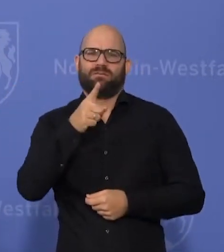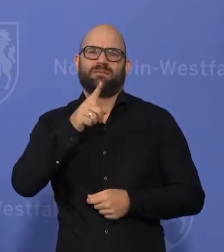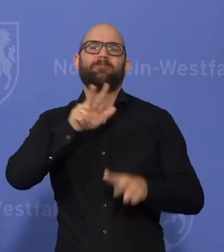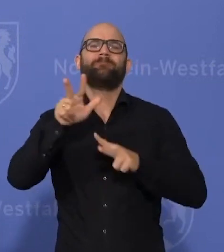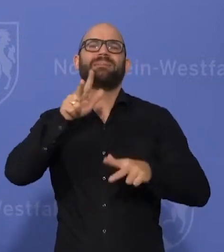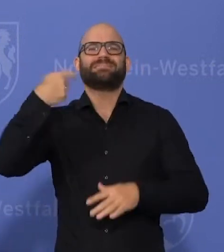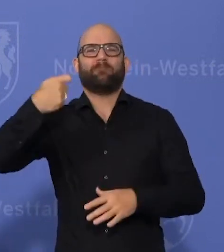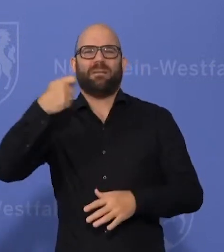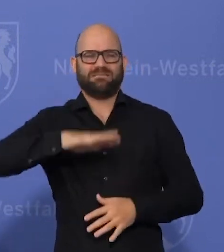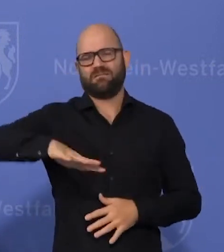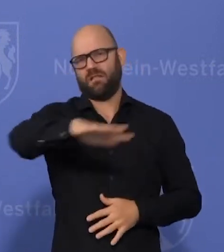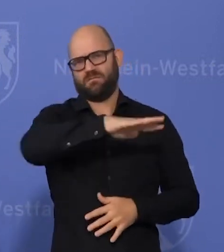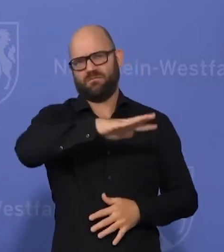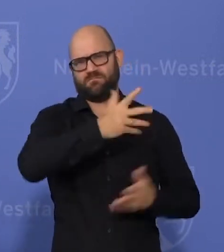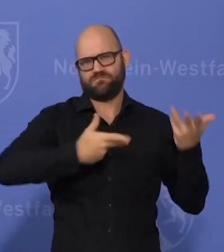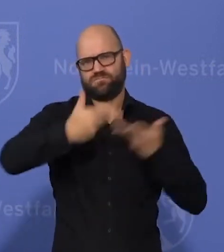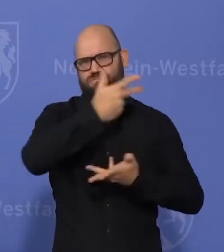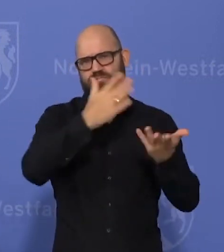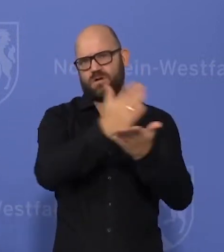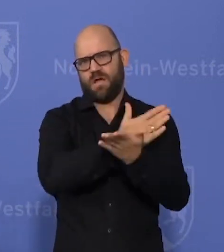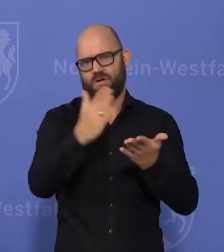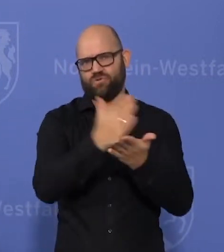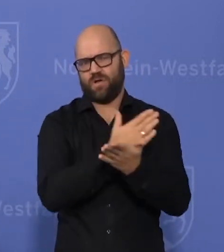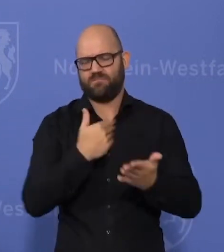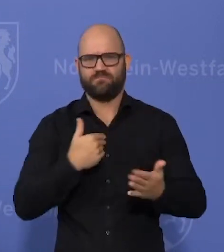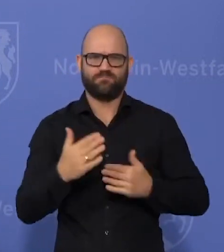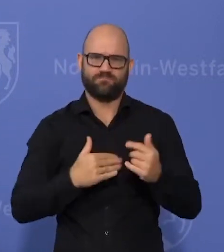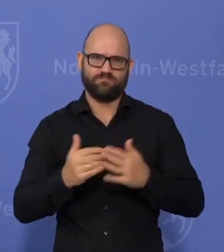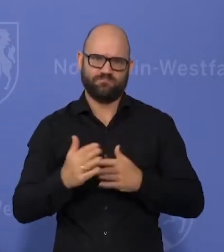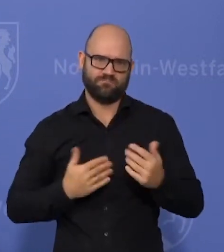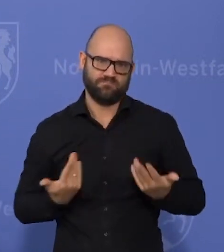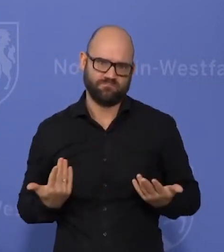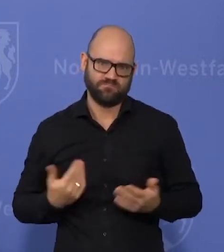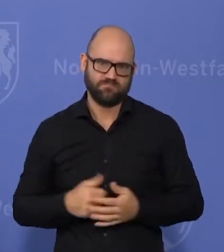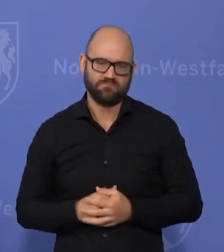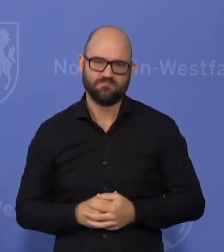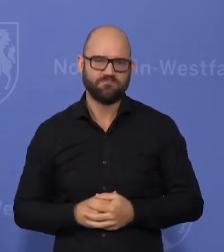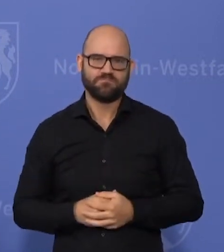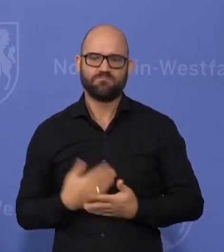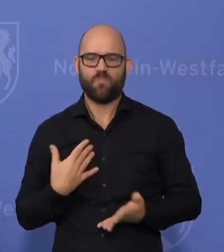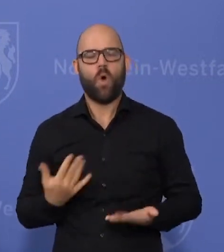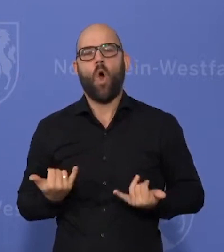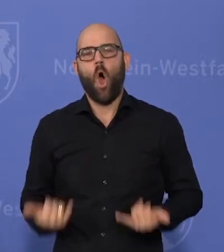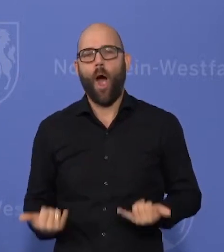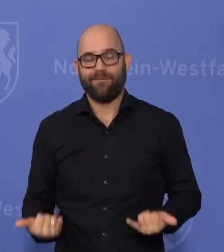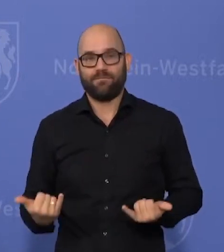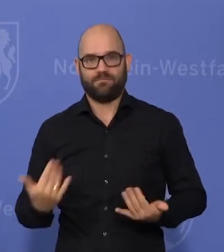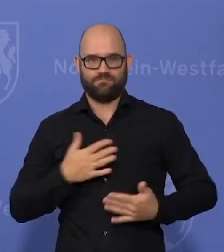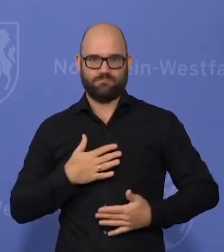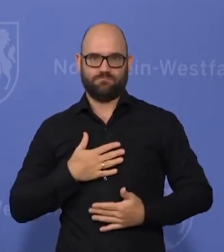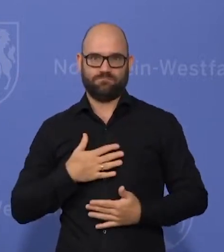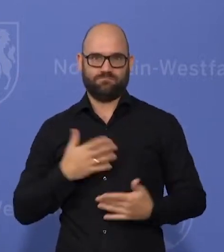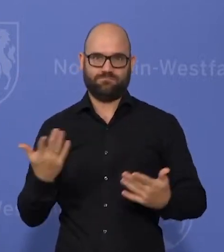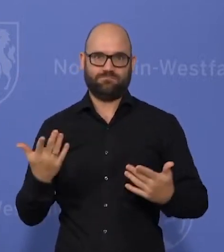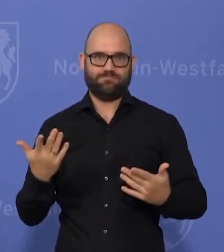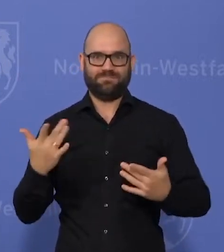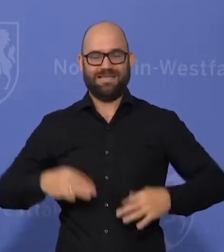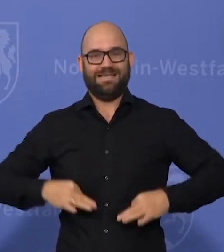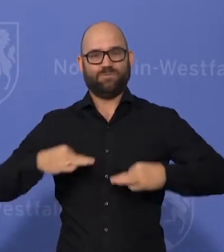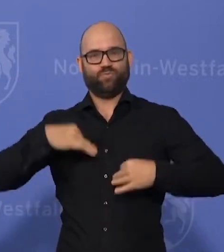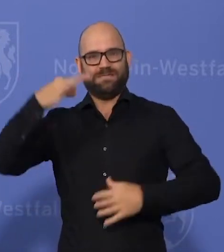besprochen werden und entschieden werden und dafür braucht man, glaube ich, nicht heute Ratschläge der einzelnen